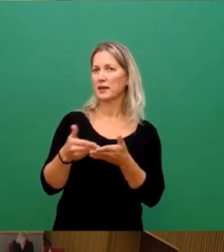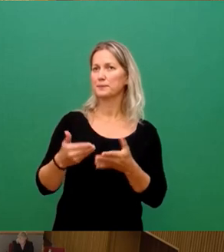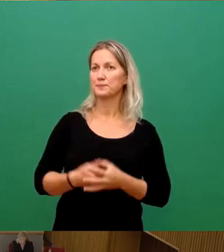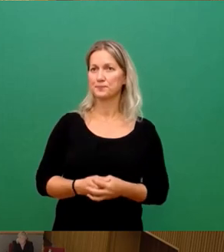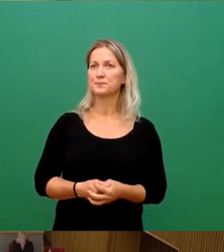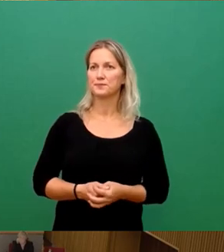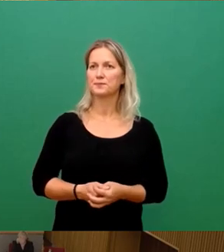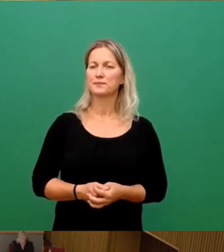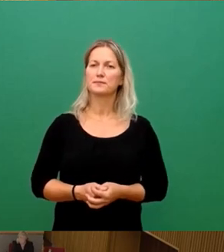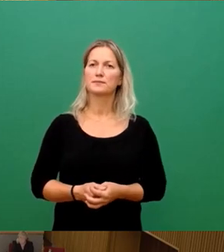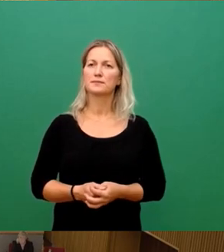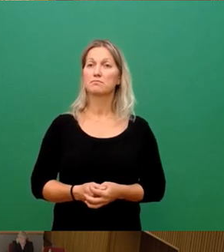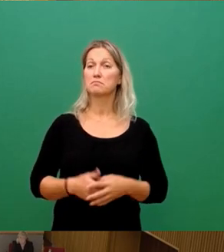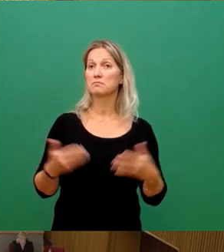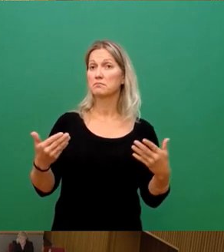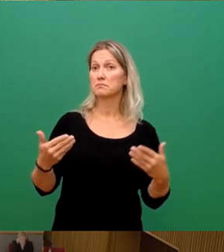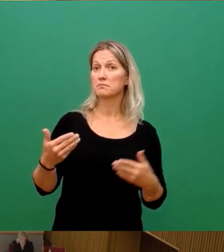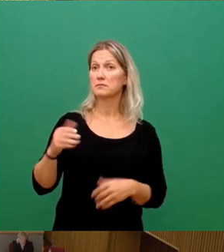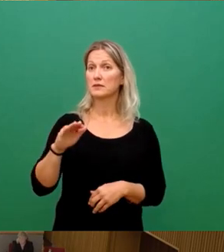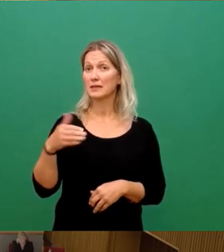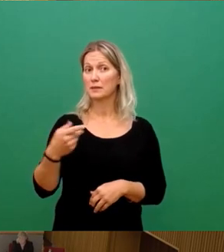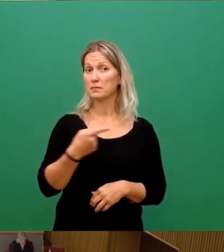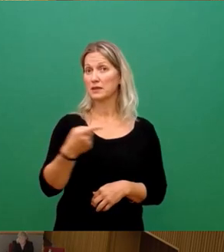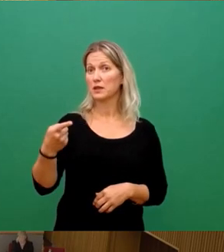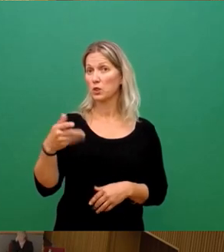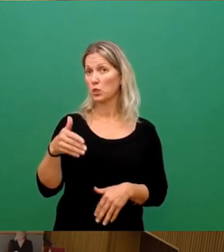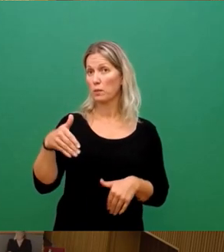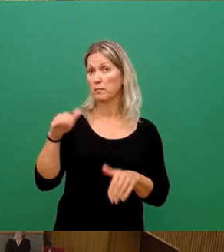Wenn es noch mehr gibt, dann steigen wir dann ein.